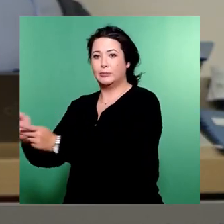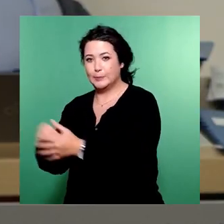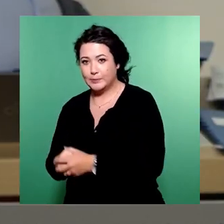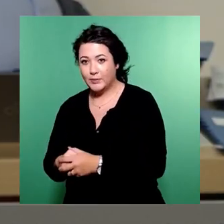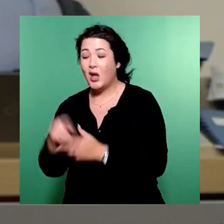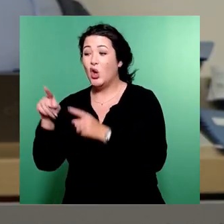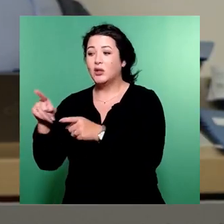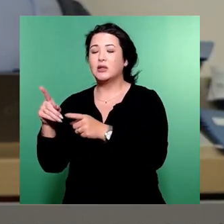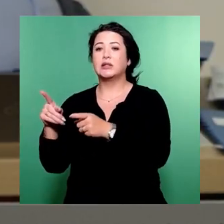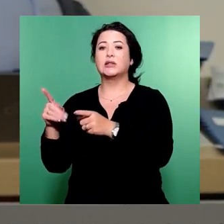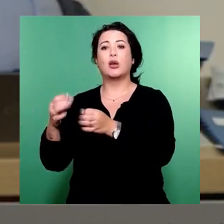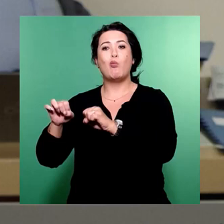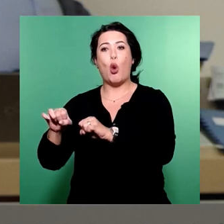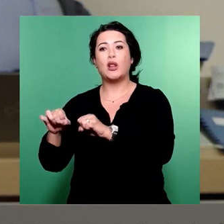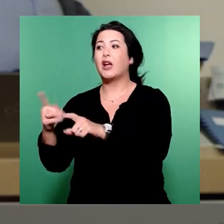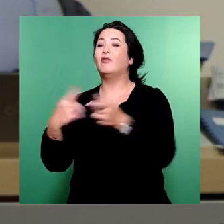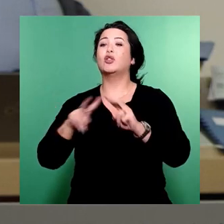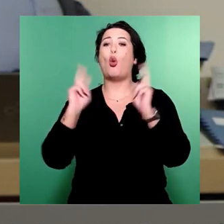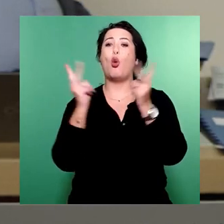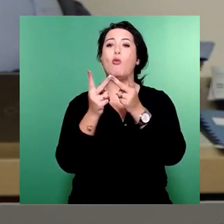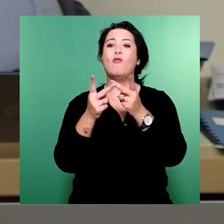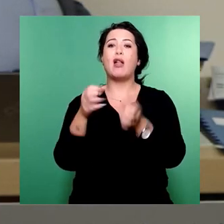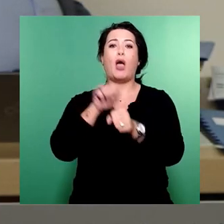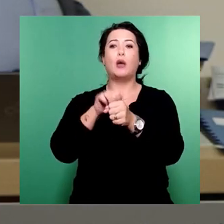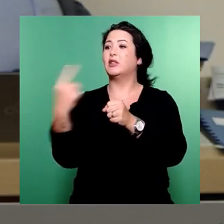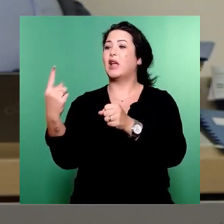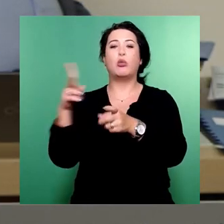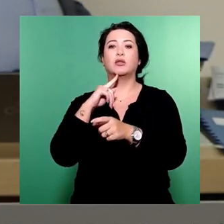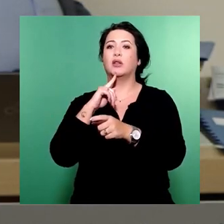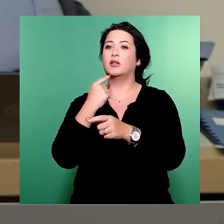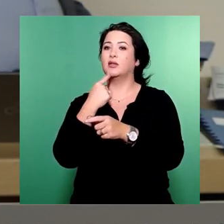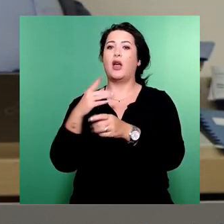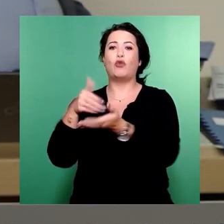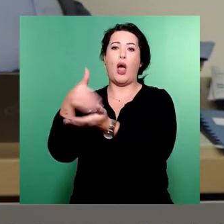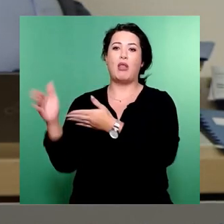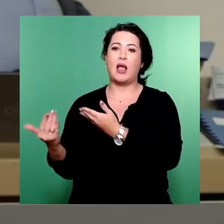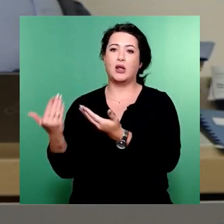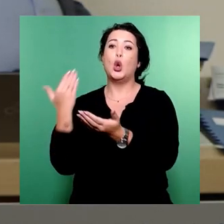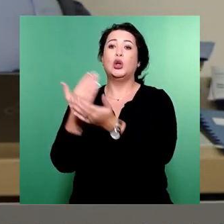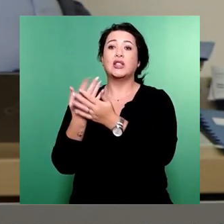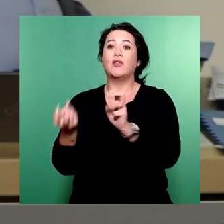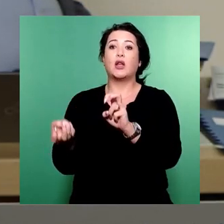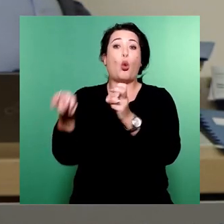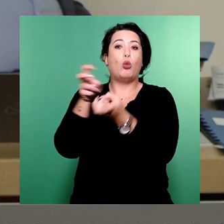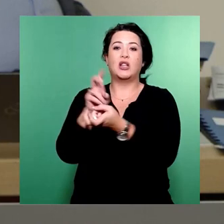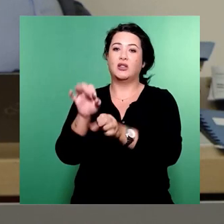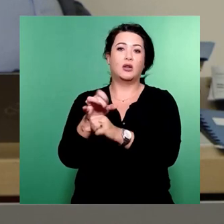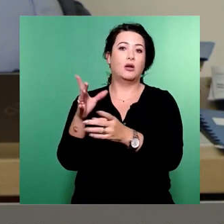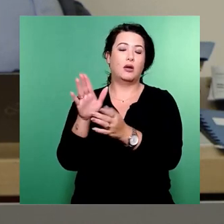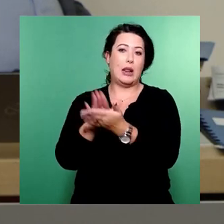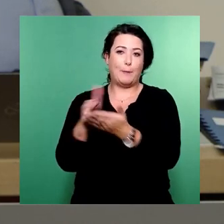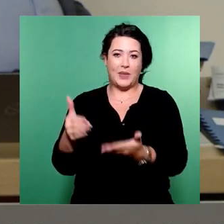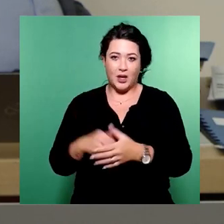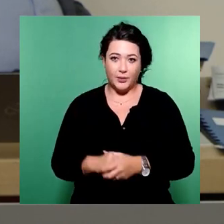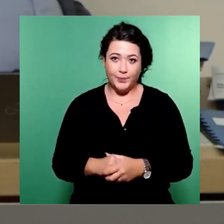seitens des Umweltamtes ausgeschlossen und konnte damit entsprechend nicht mehr umgesetzt werden. Damit wurde die